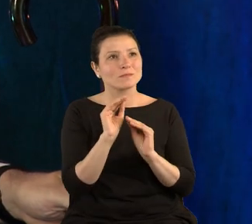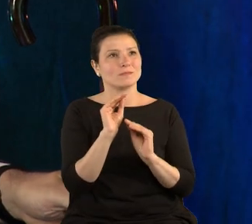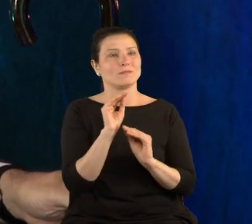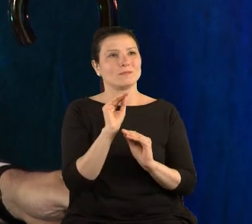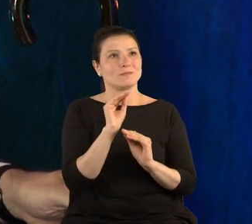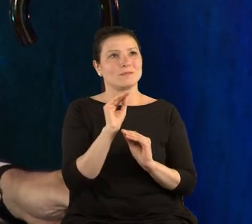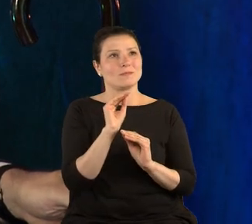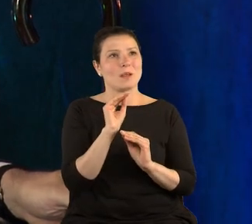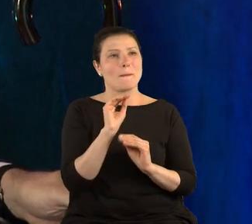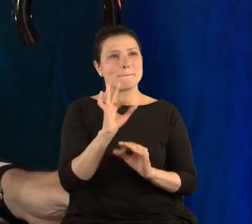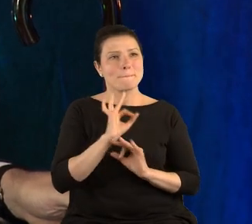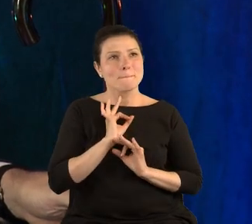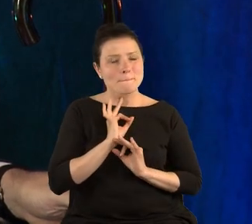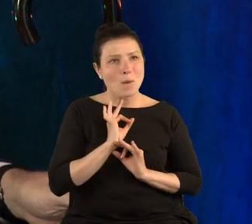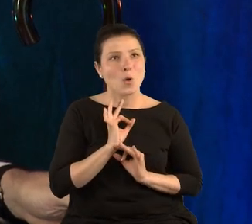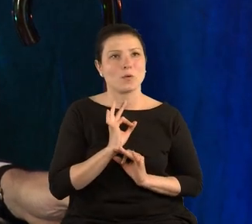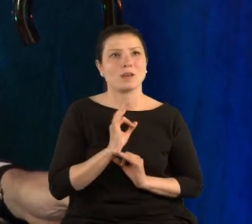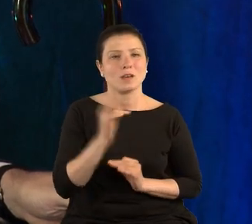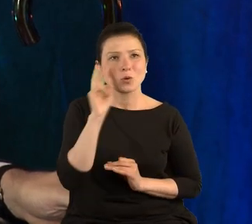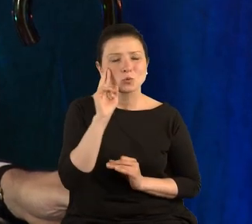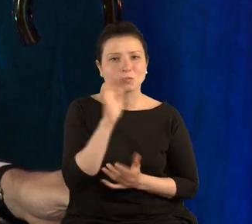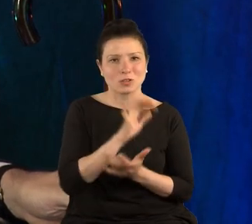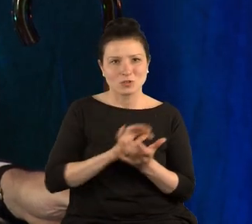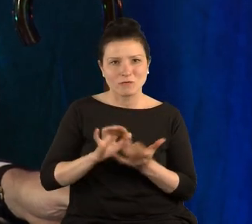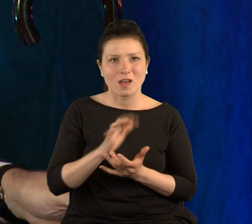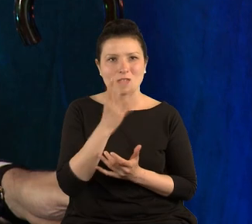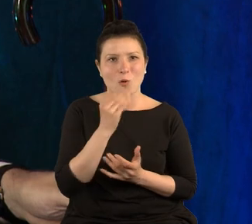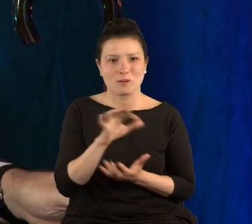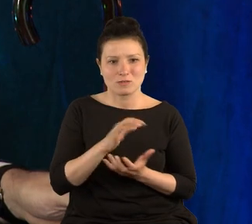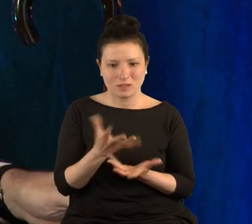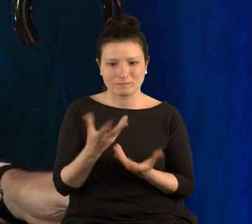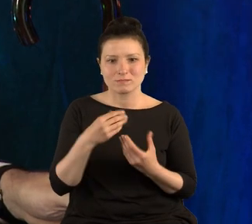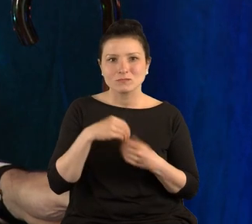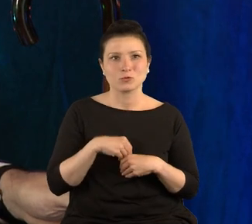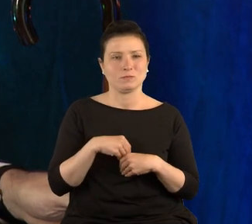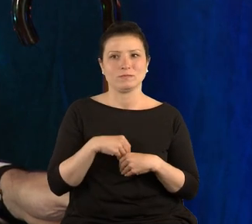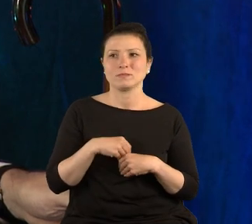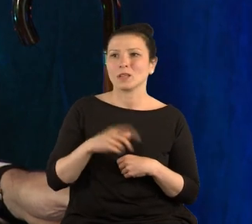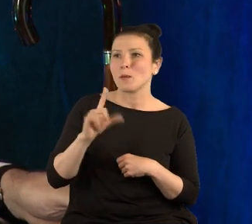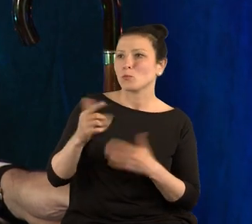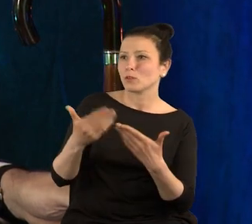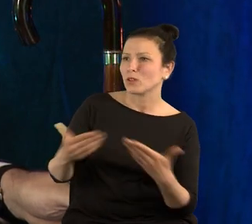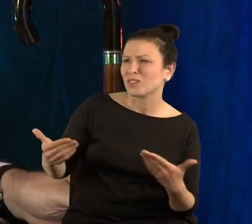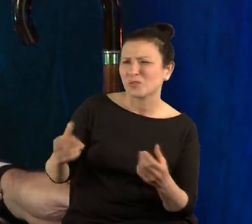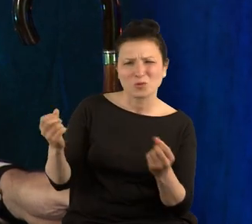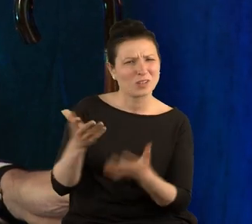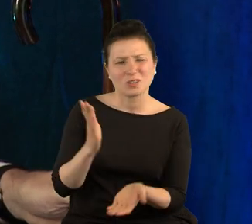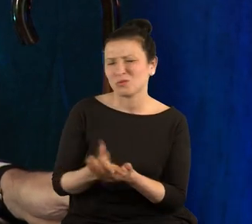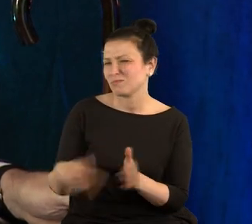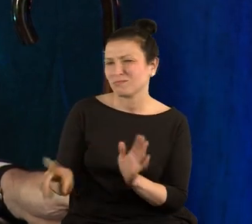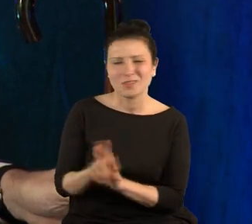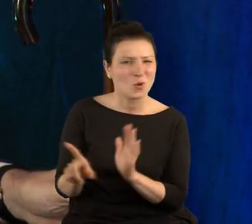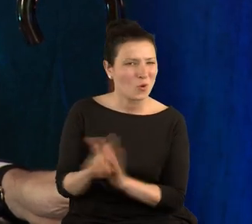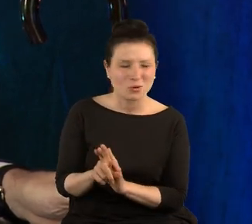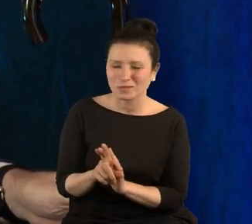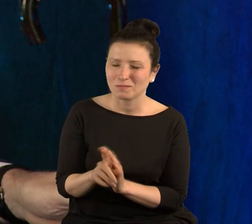i swój obraz świata. Idę do teatru, do kina już nie chodzę, przepraszam,